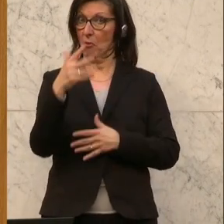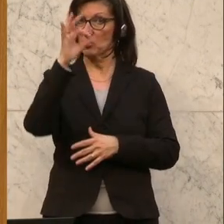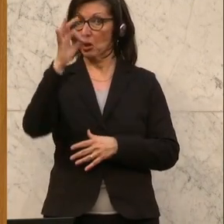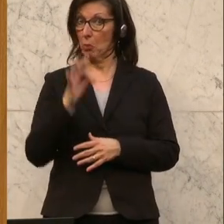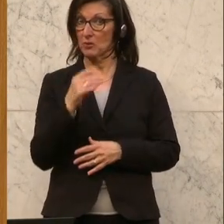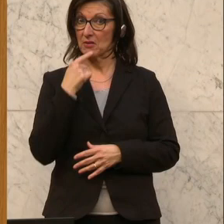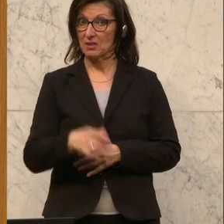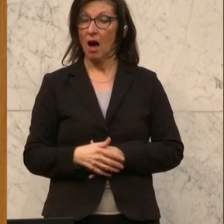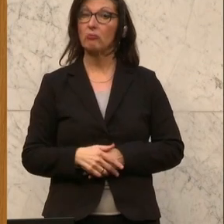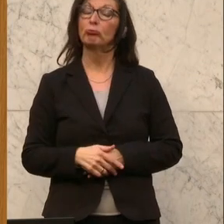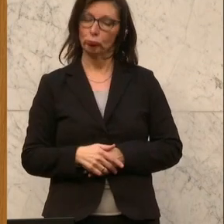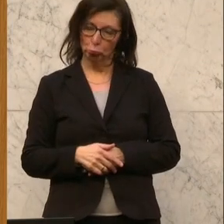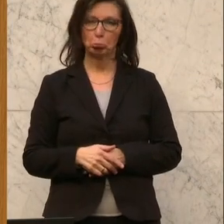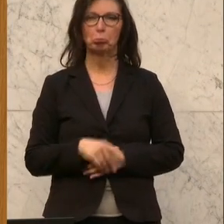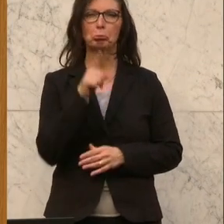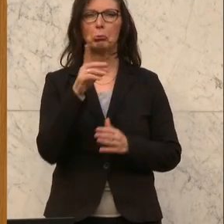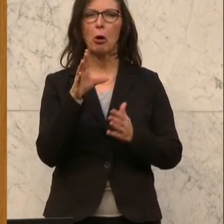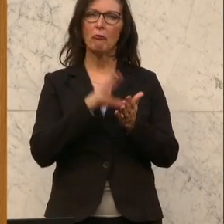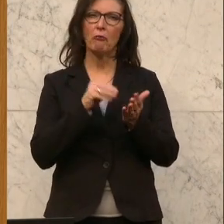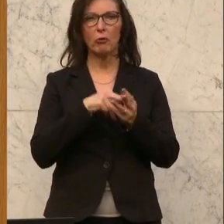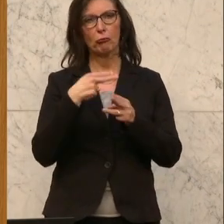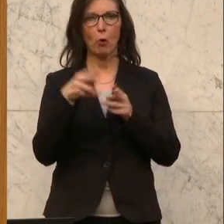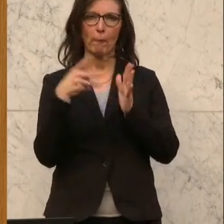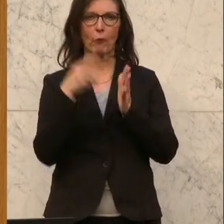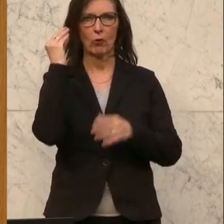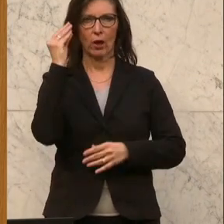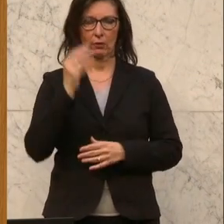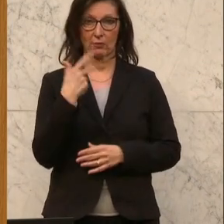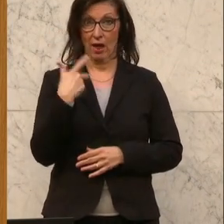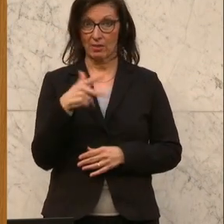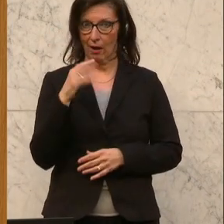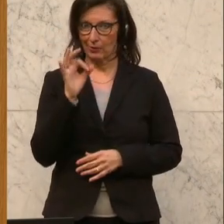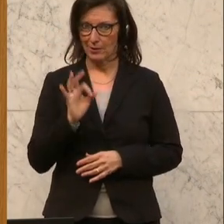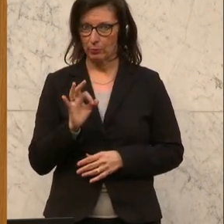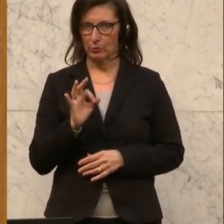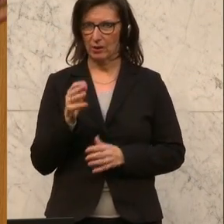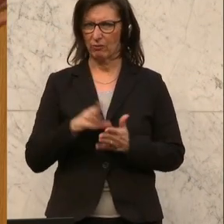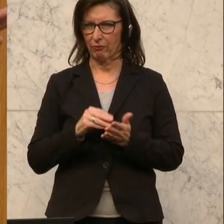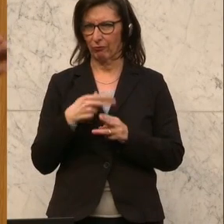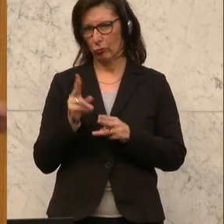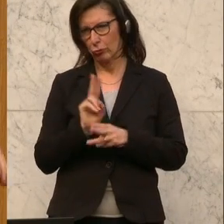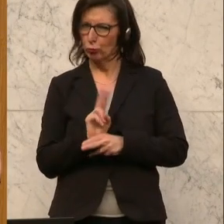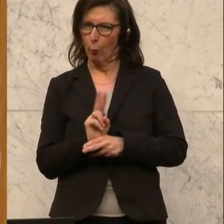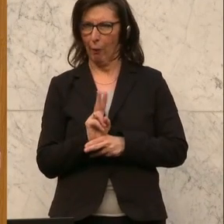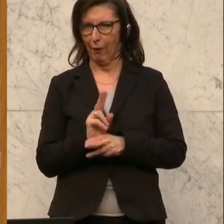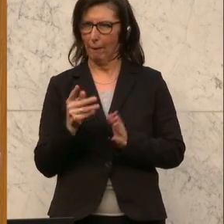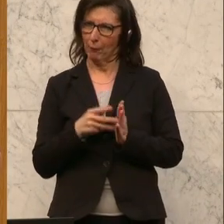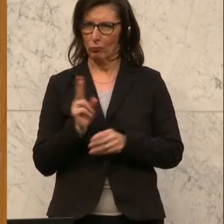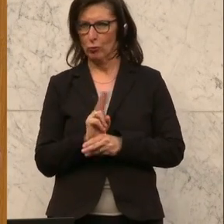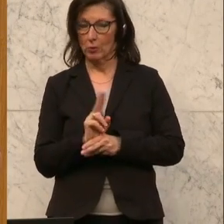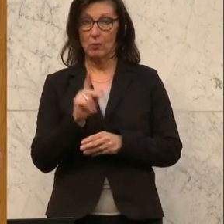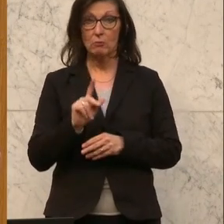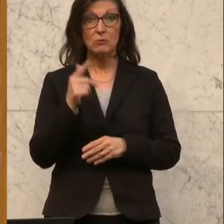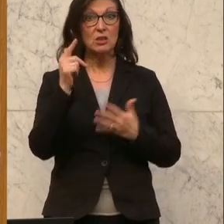dass sie damit auch für Prüfungen lernen. 33 Prozent schummeln damit übrigens bei Prüfungen. 37 Prozent lassen sich davon